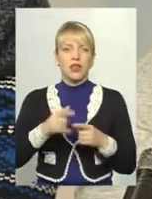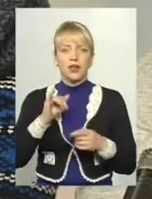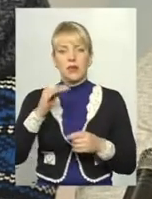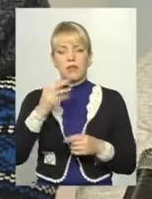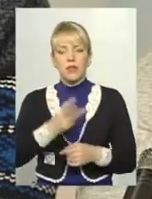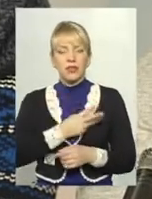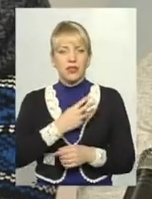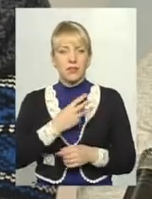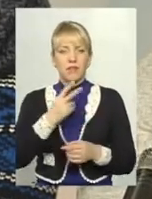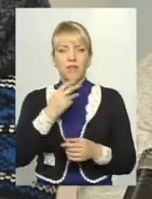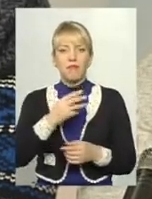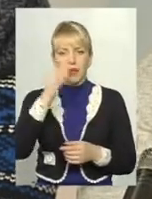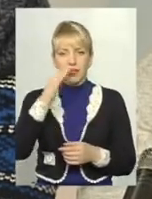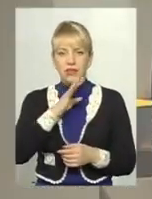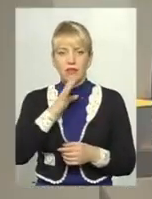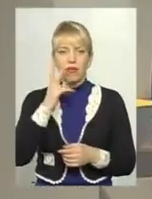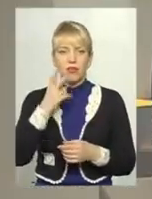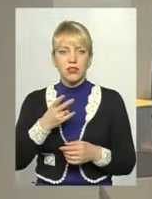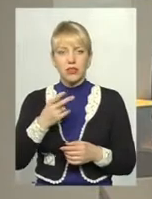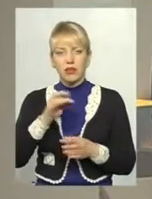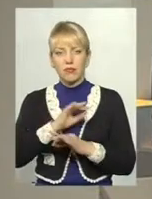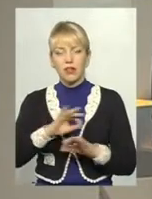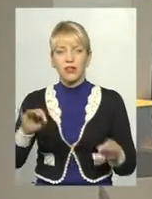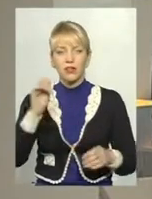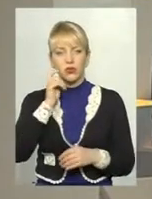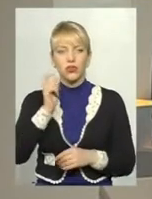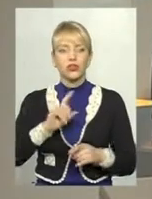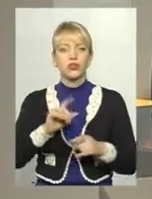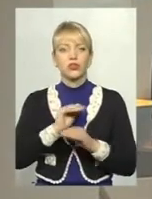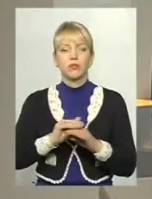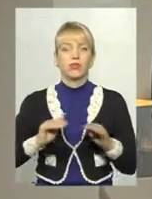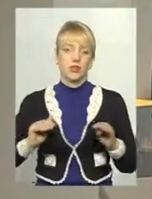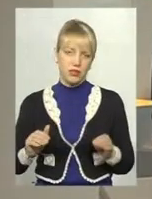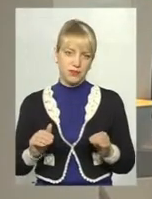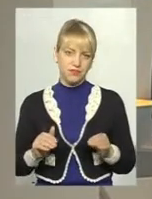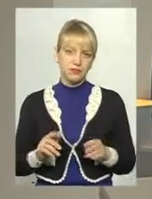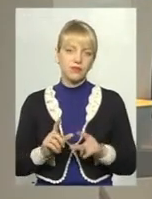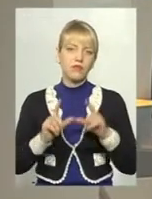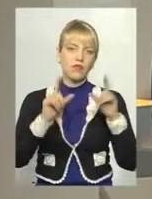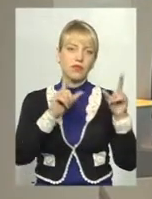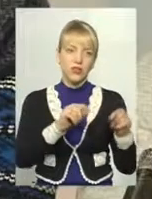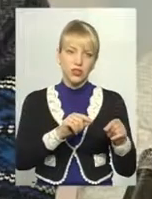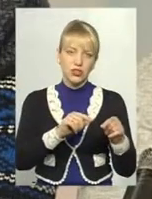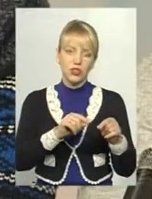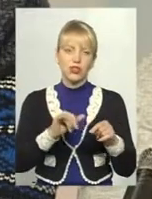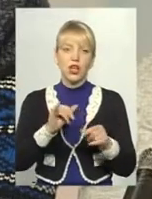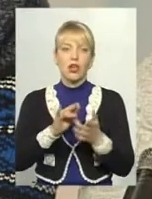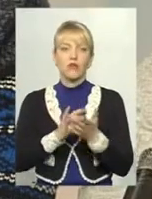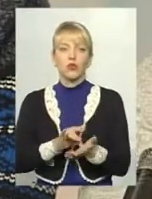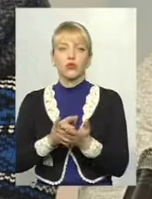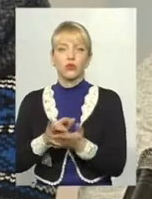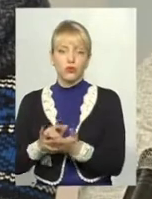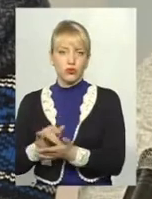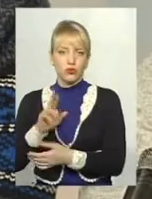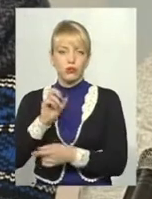показати прекрасну Україну. Щоб діти, виїжджаючи і подорожуючи по